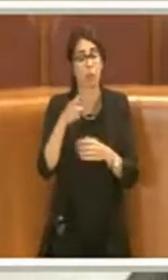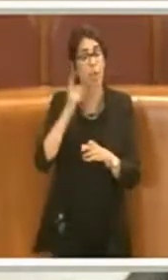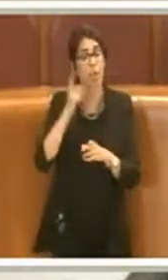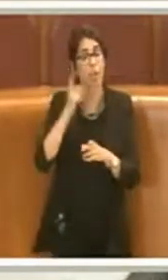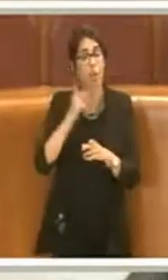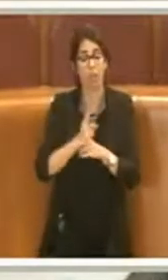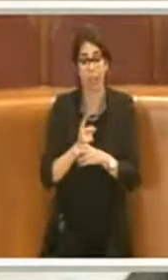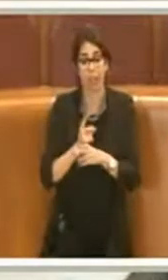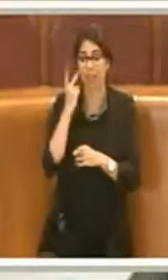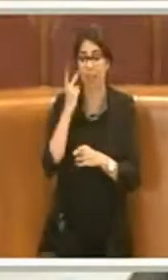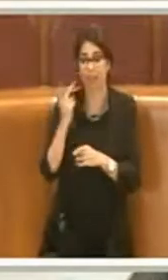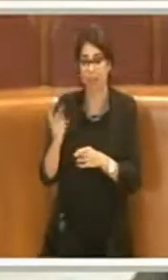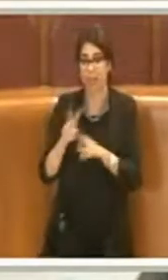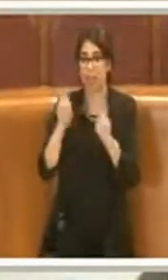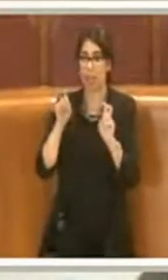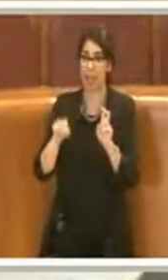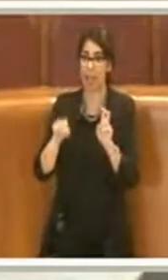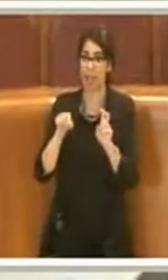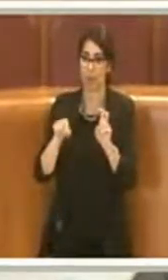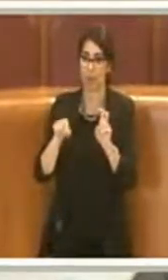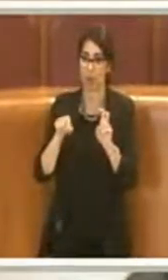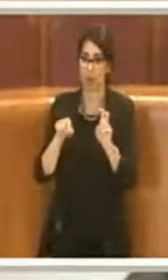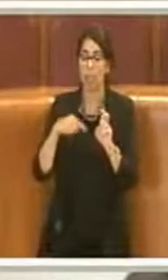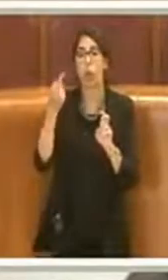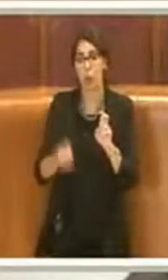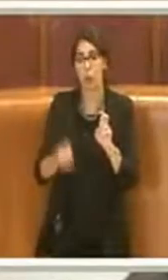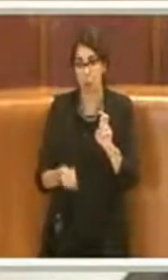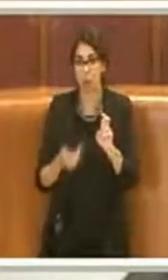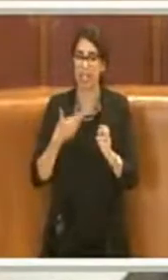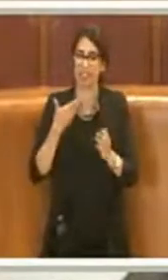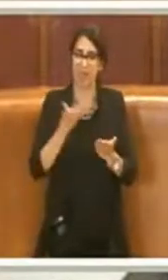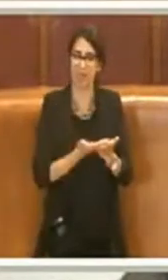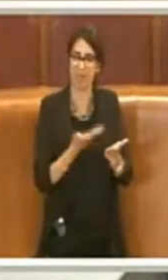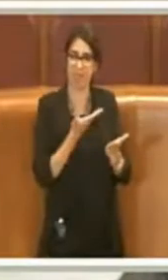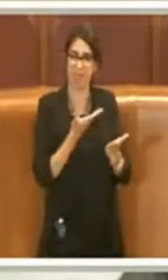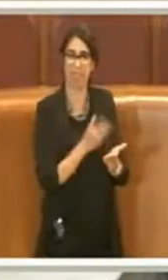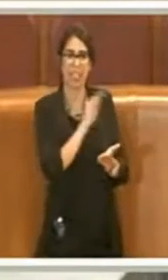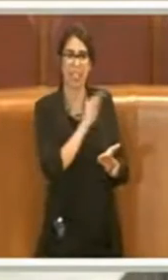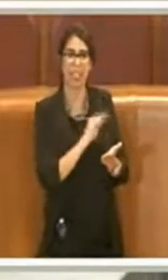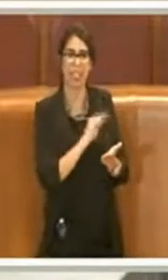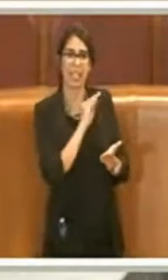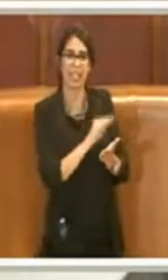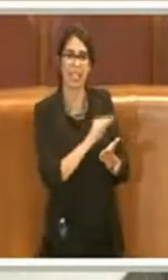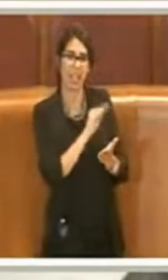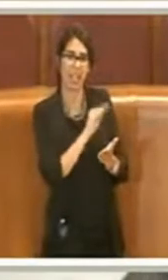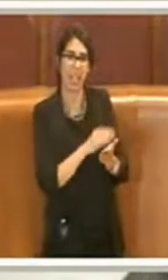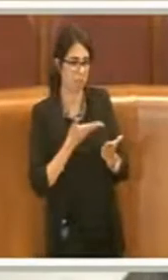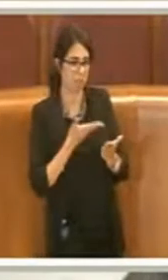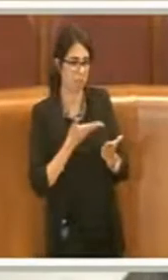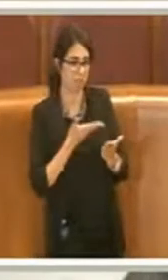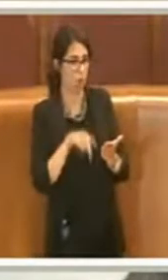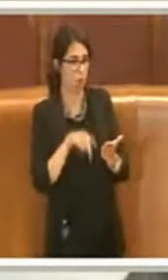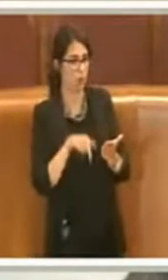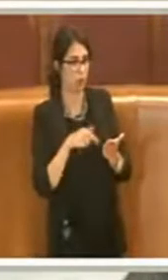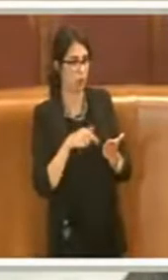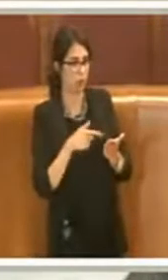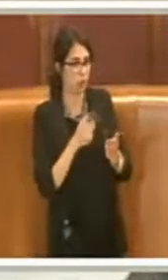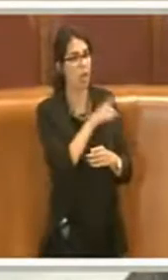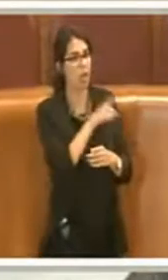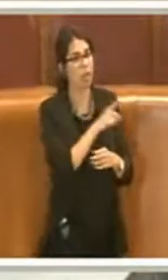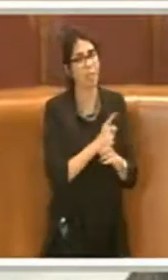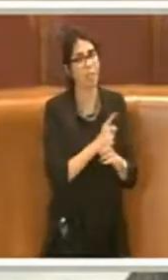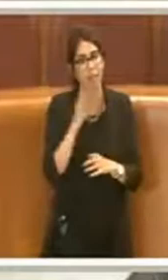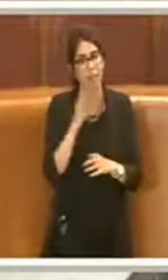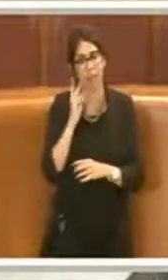questo tema e dia seguito alle richieste che vengono poste da questa mozione. Pertanto consegno il